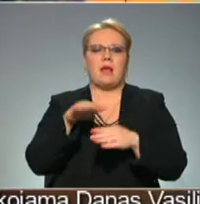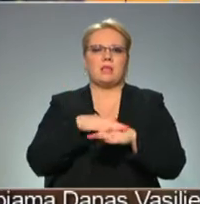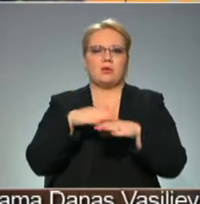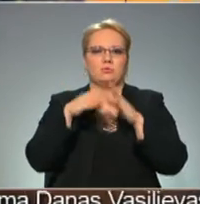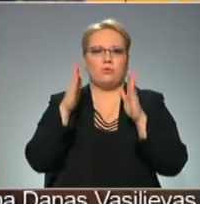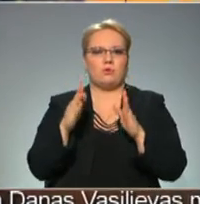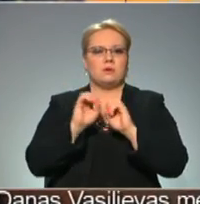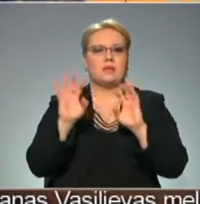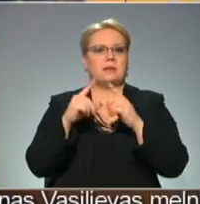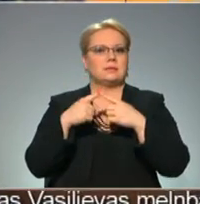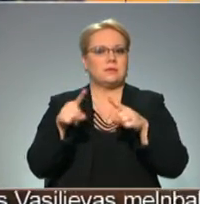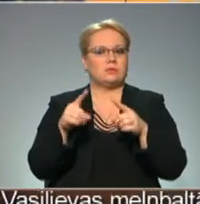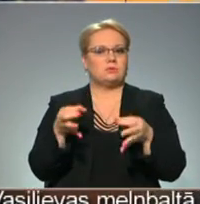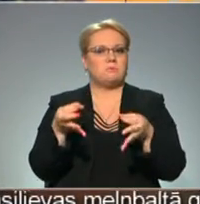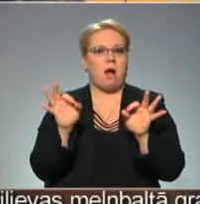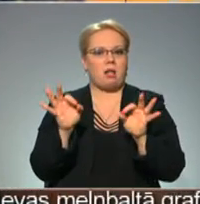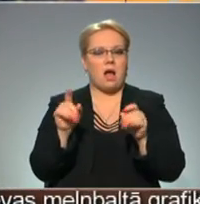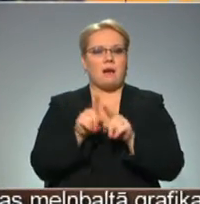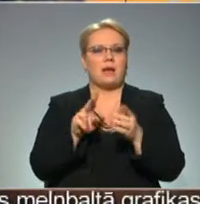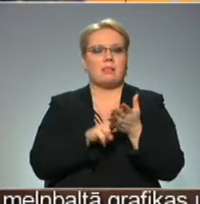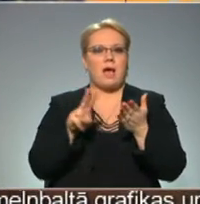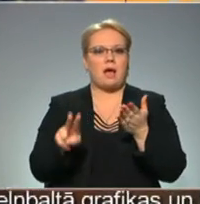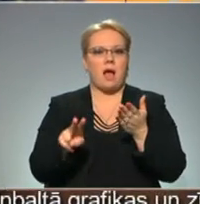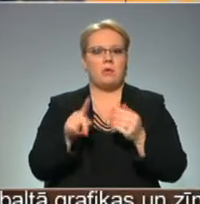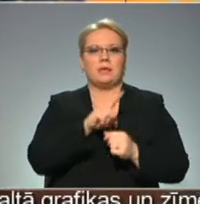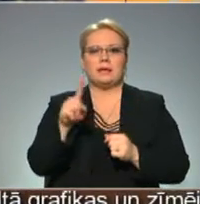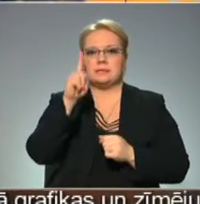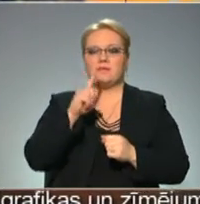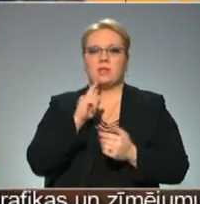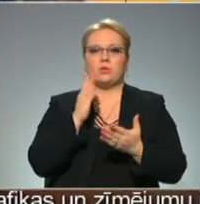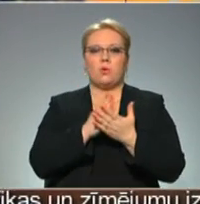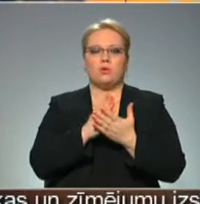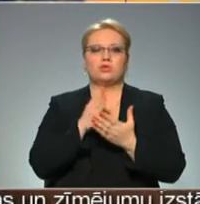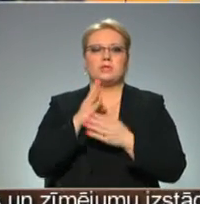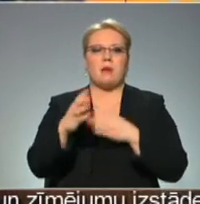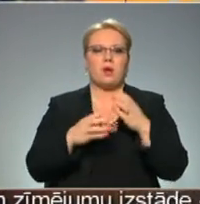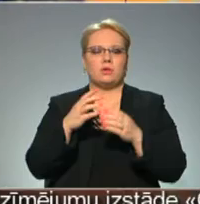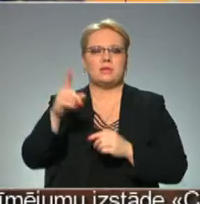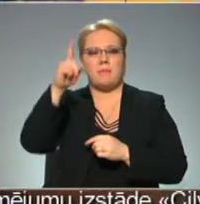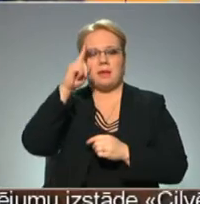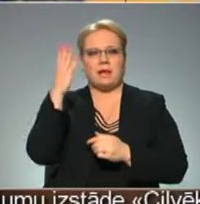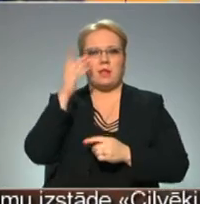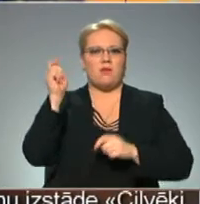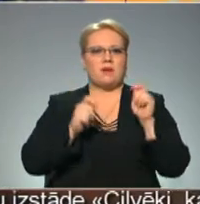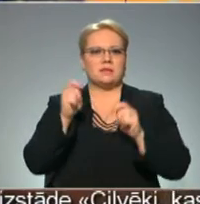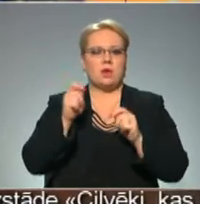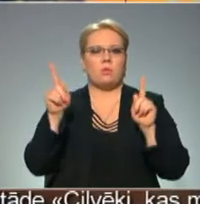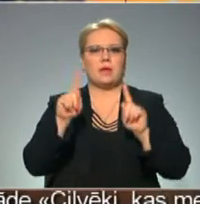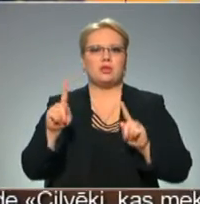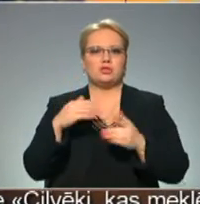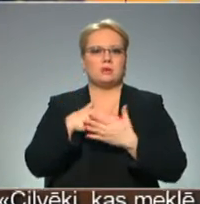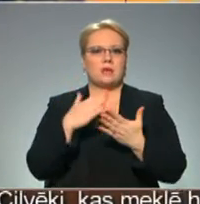Stāvsts ir par ko citu un smalkāku, turklāt arī legālu rūpā. Līdz sveidienai noteikošo startautisko Berlīnes kino festivālu un arī tā